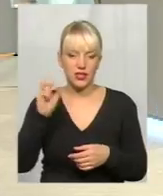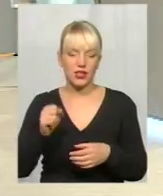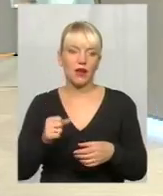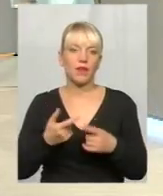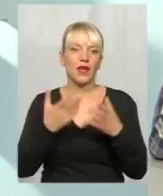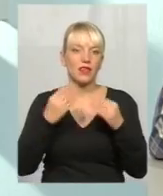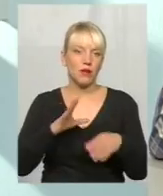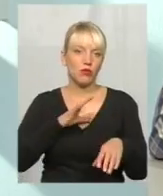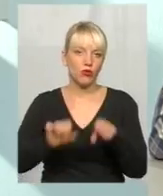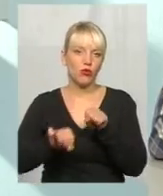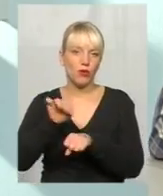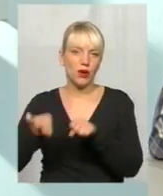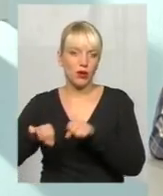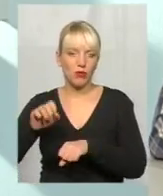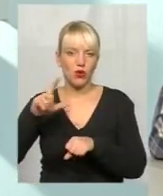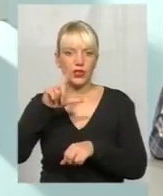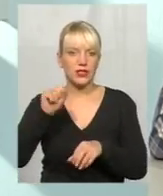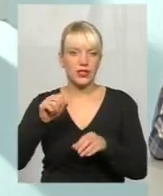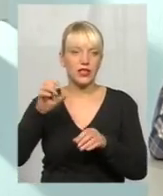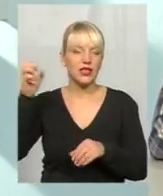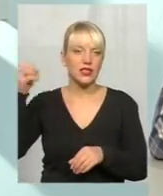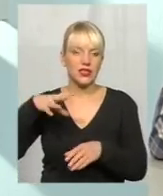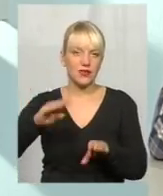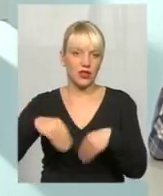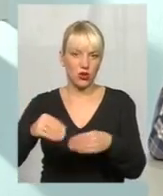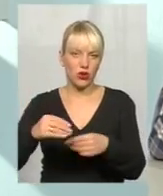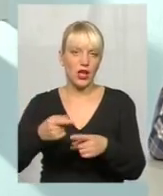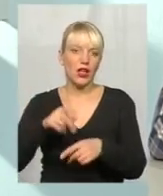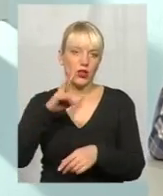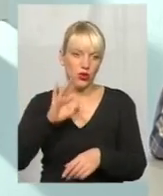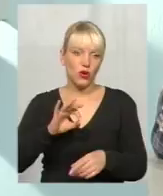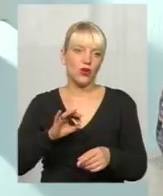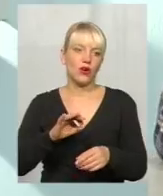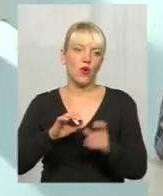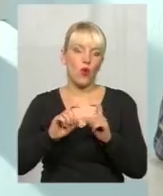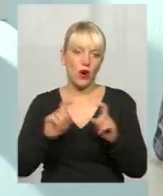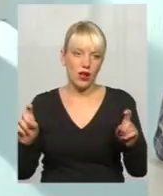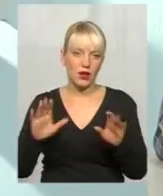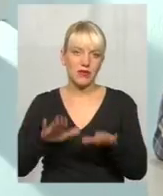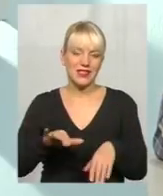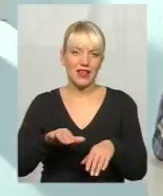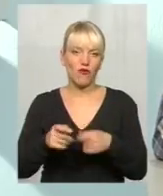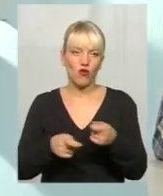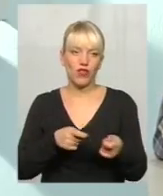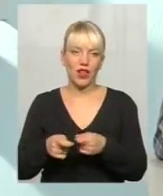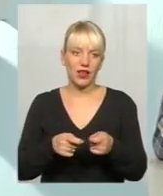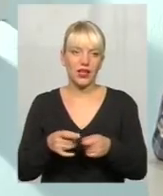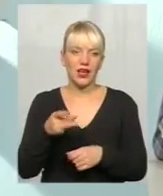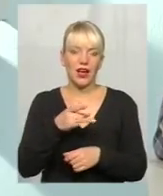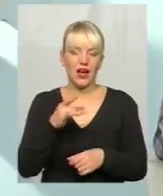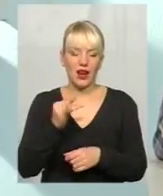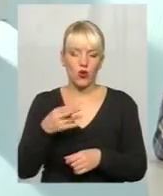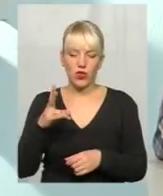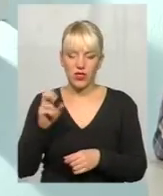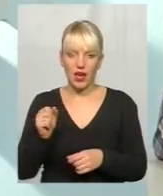перебої зі світлом в селі Черепова і в селі Велика Калинівка, але органи місцевої влади, тобто районна рада чи